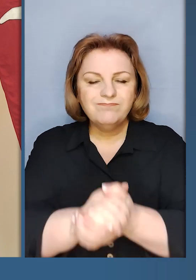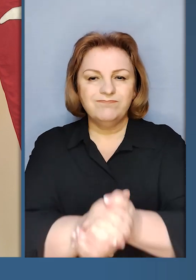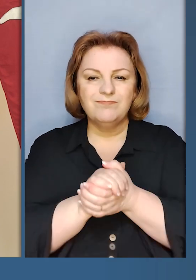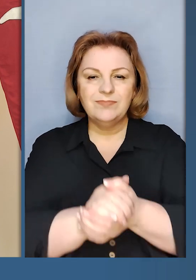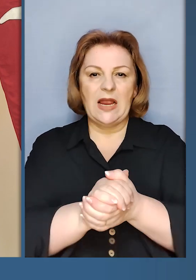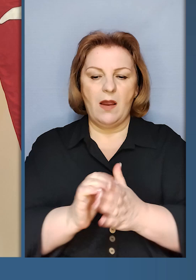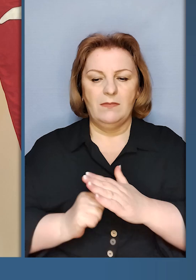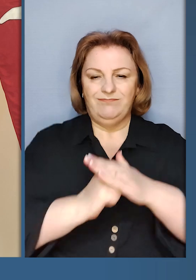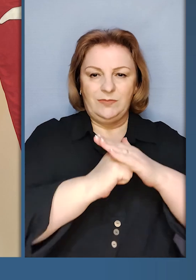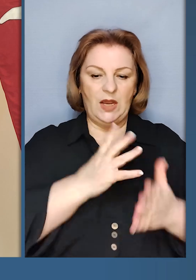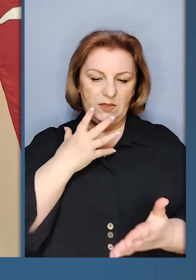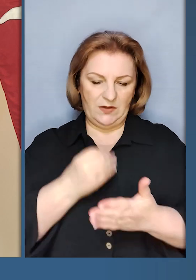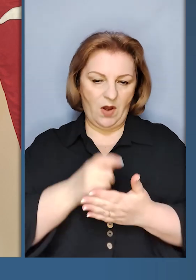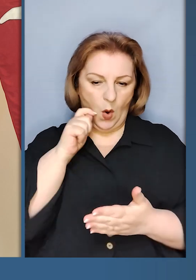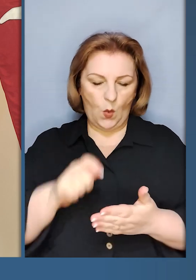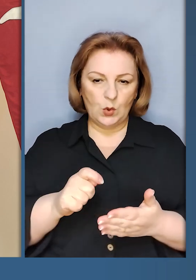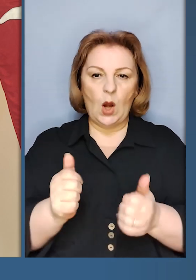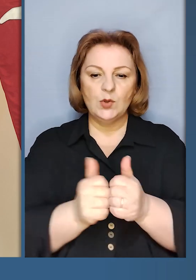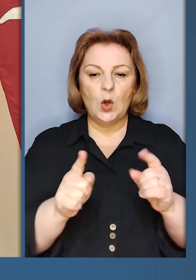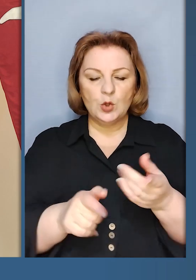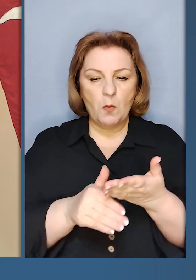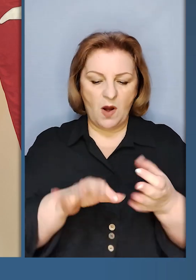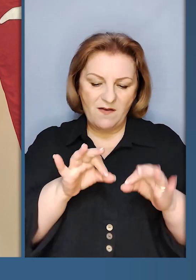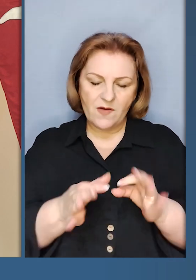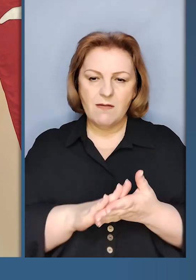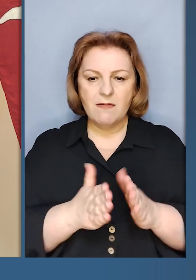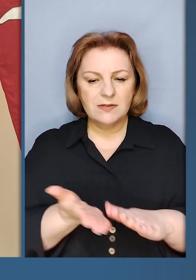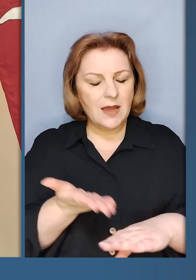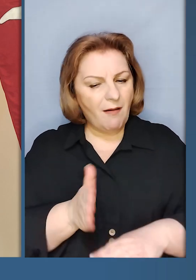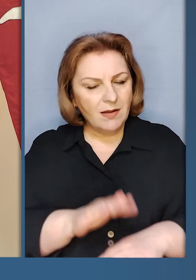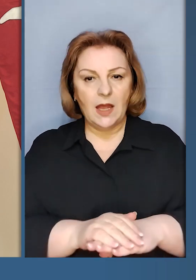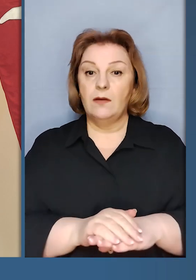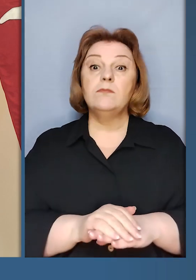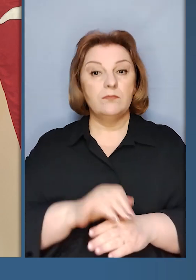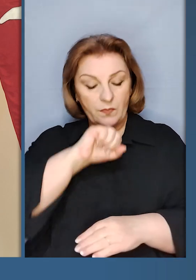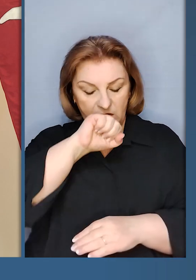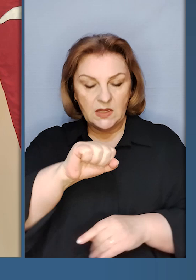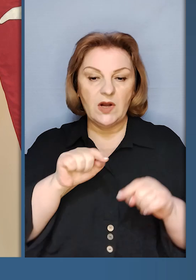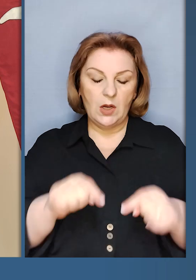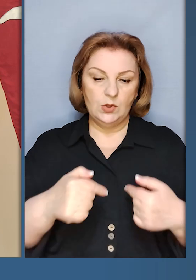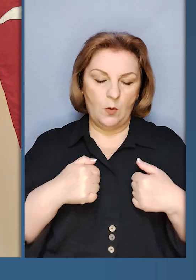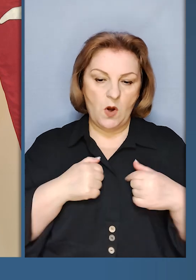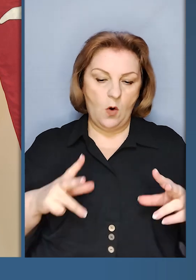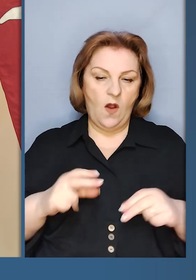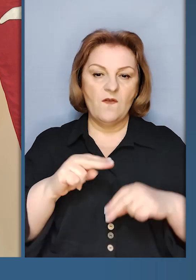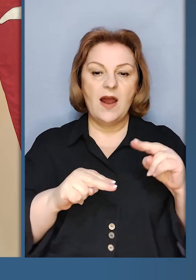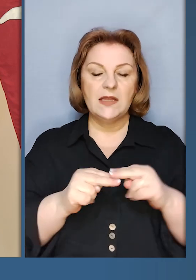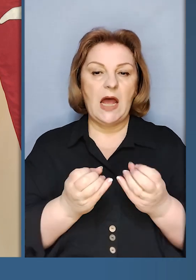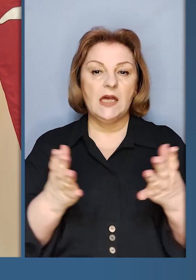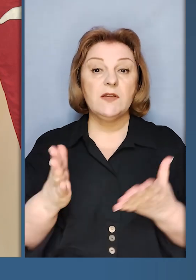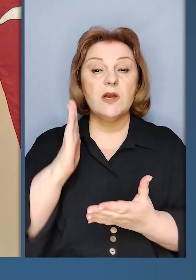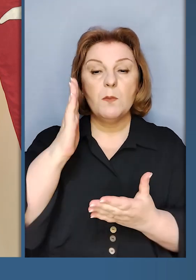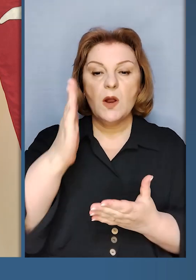українських сусідів, щоб допомогти їм в цій складній ситуації, що завдяки цьому нам вдасться будувати світле